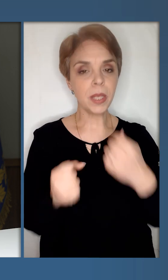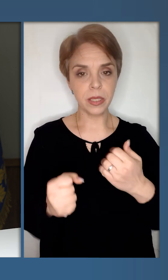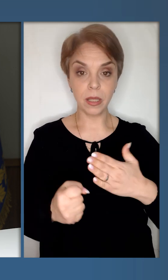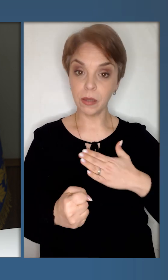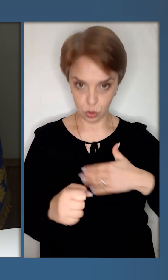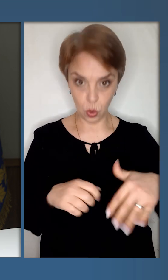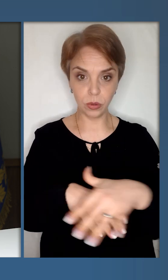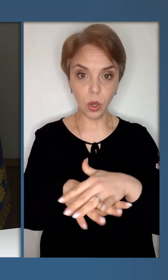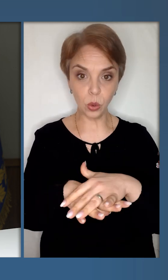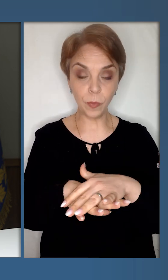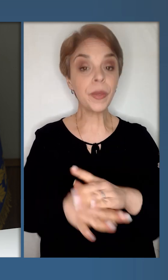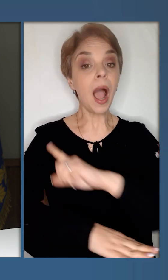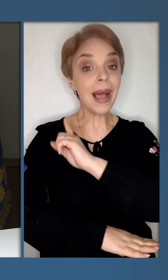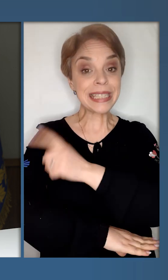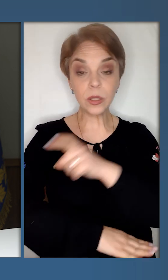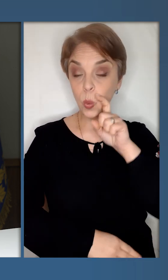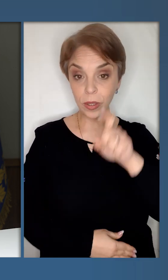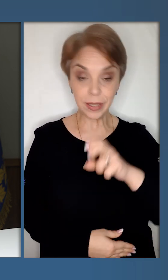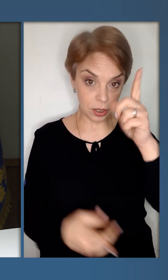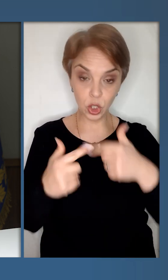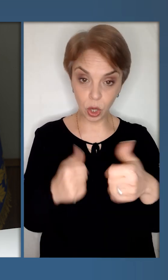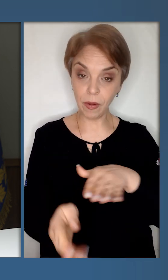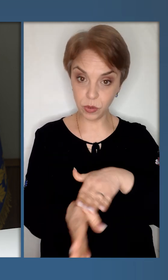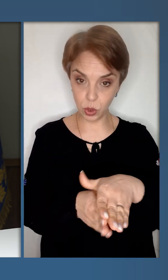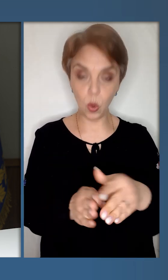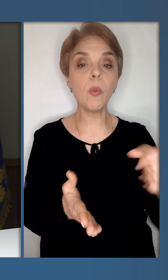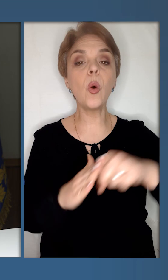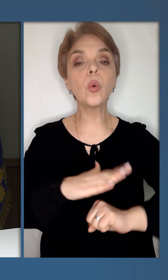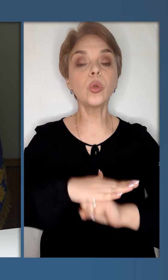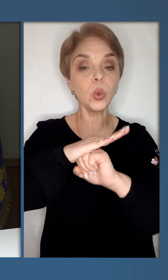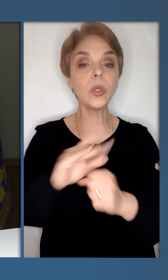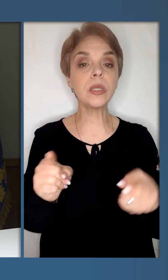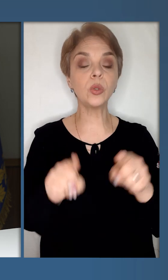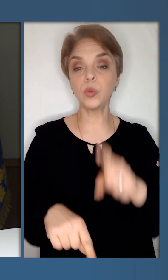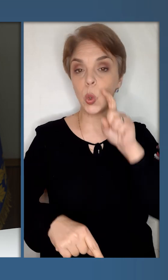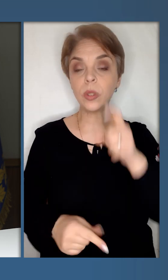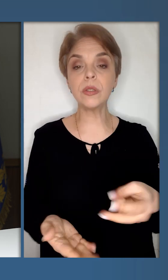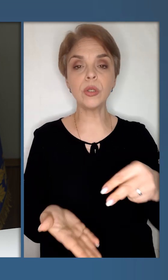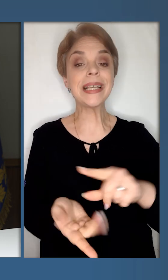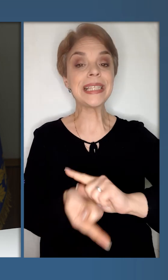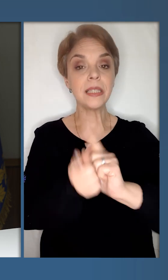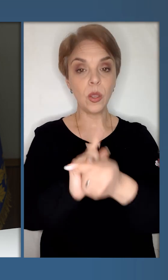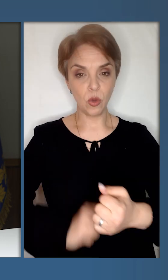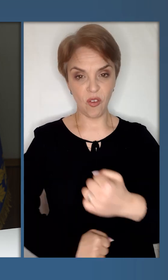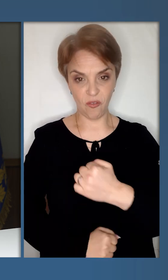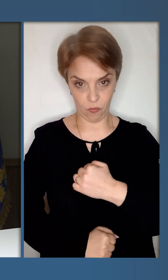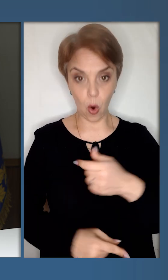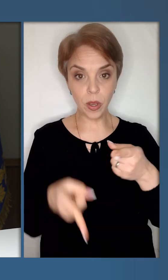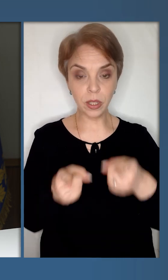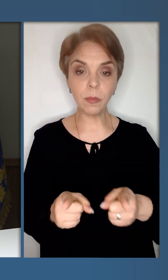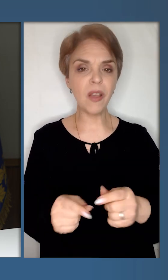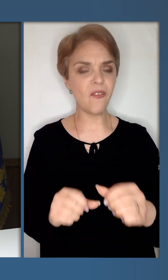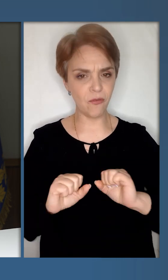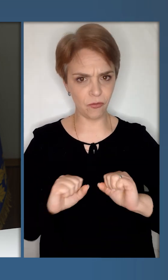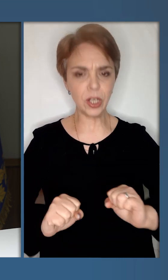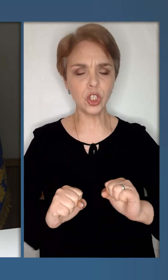нашого народу. А сила українців і держави в цілому ґрунтується на тому, що українці стають воїнами у вирішальний